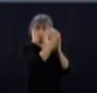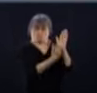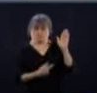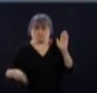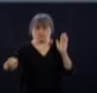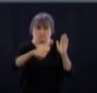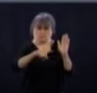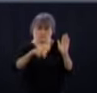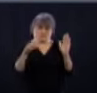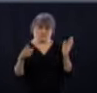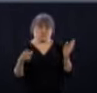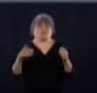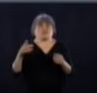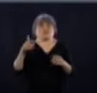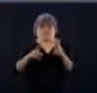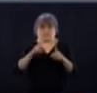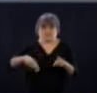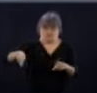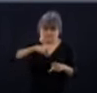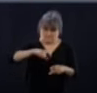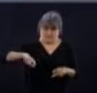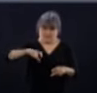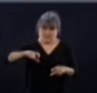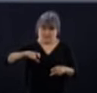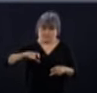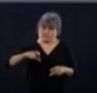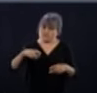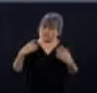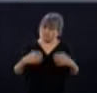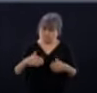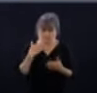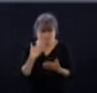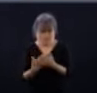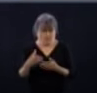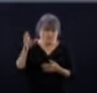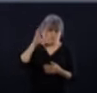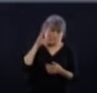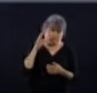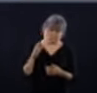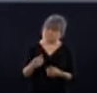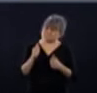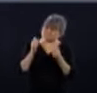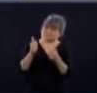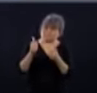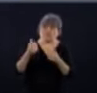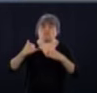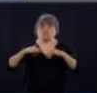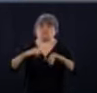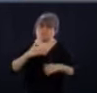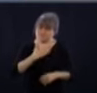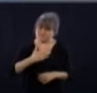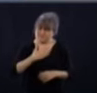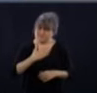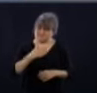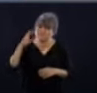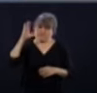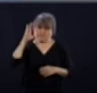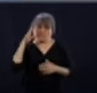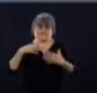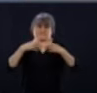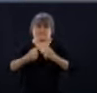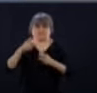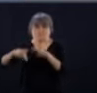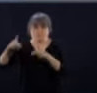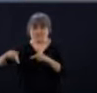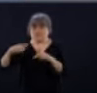Québécois sont exemplaires depuis le début, donc je leur demande de continuer d'être obéissants et de se conformer aux directives de santé publique, malgré les